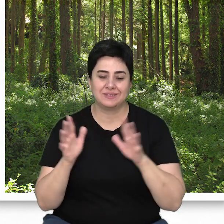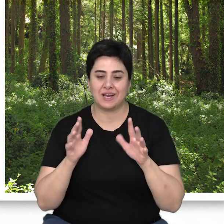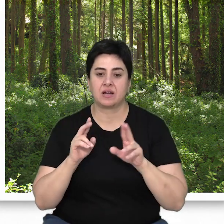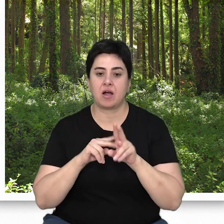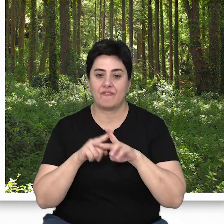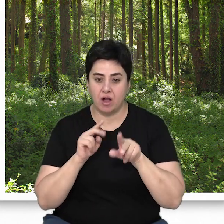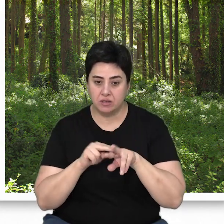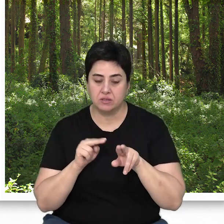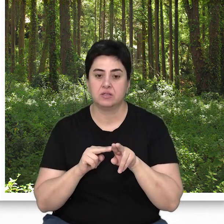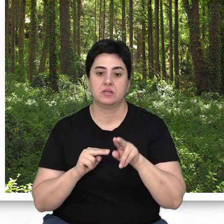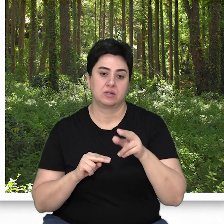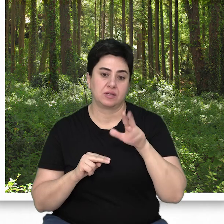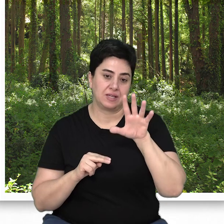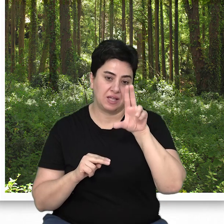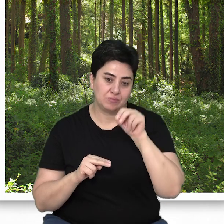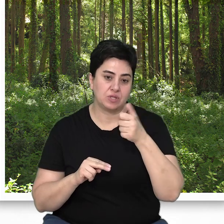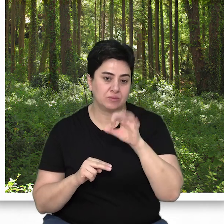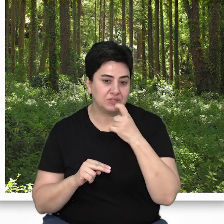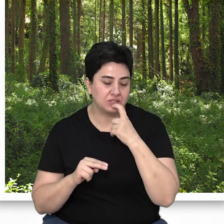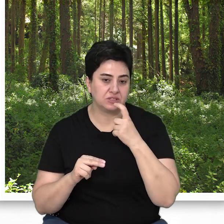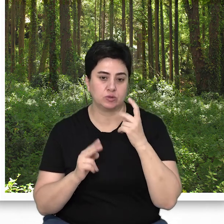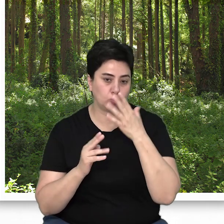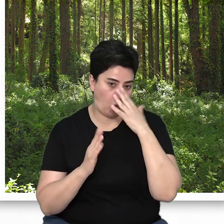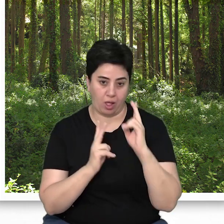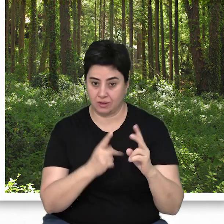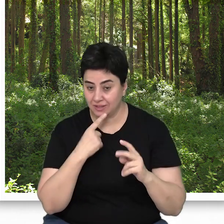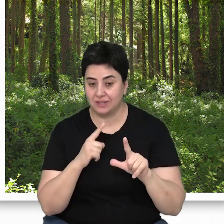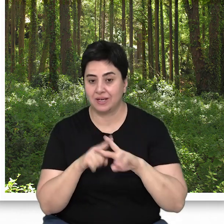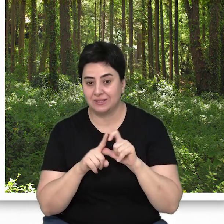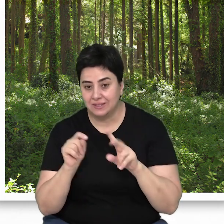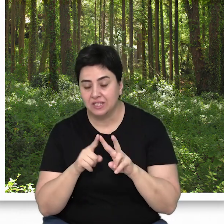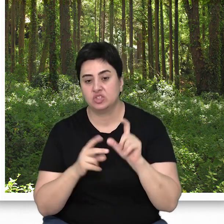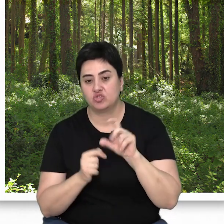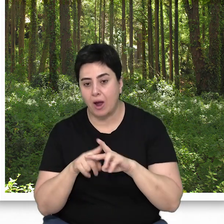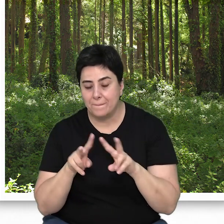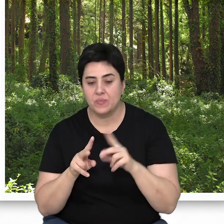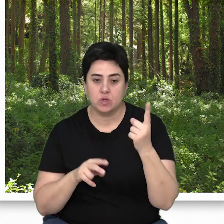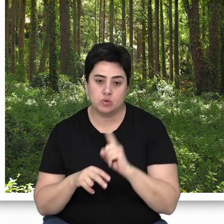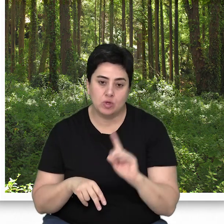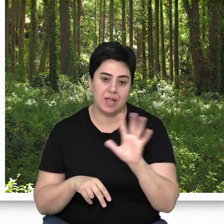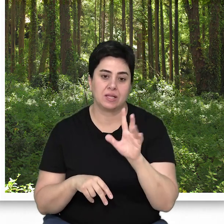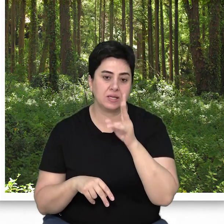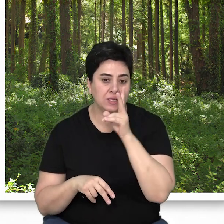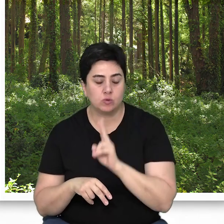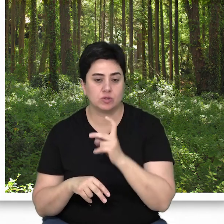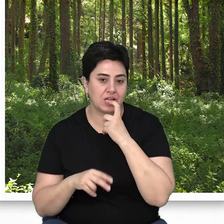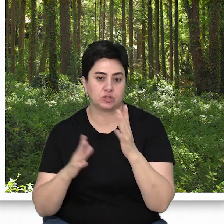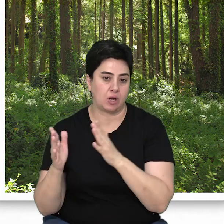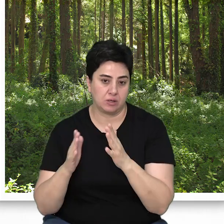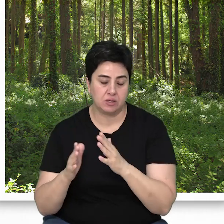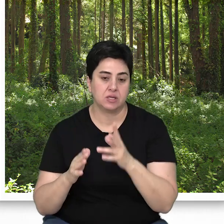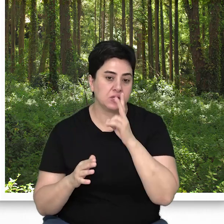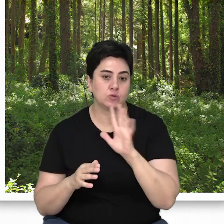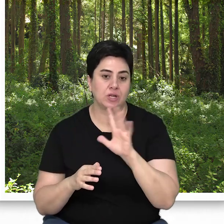Kavak'ta 60-70 yaş doğal yaşlılıkla ifade edilirken, Ladin veya Çam'da 150-200 yaş olgun